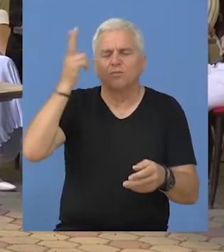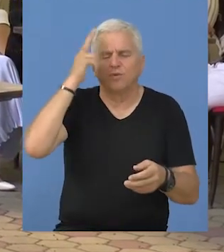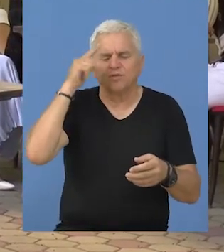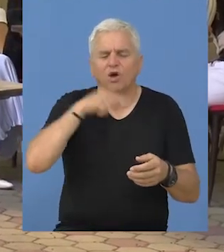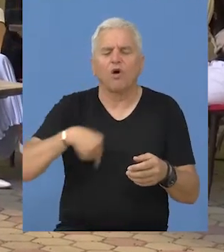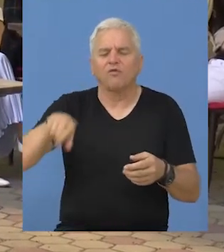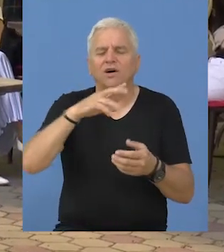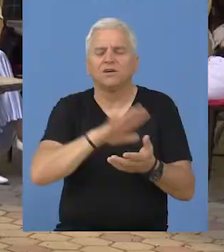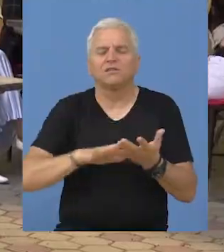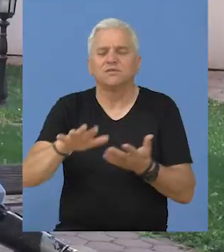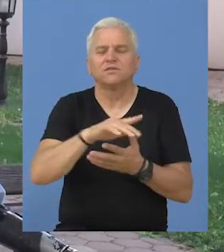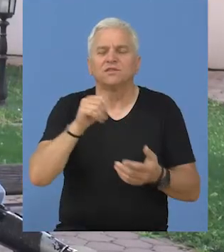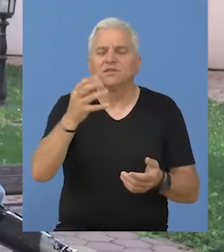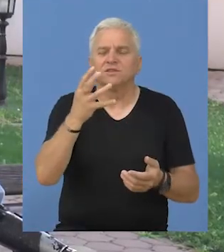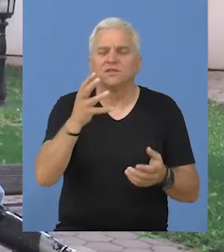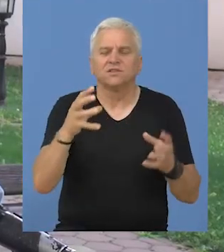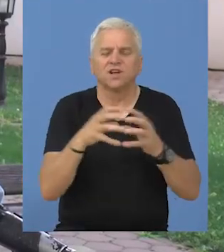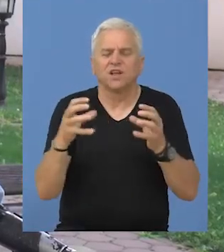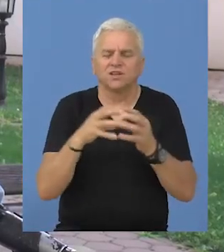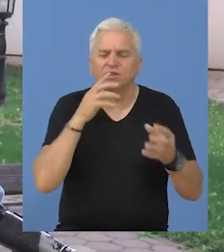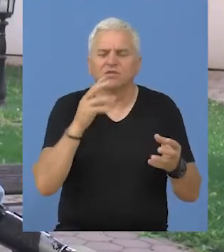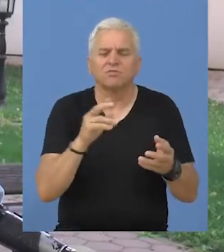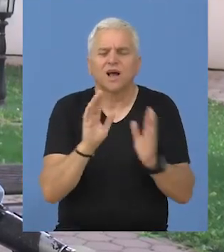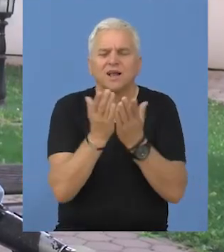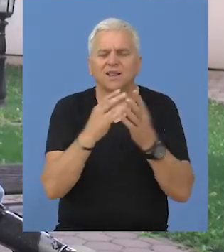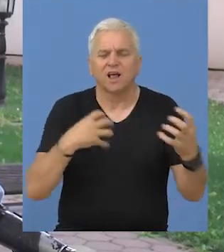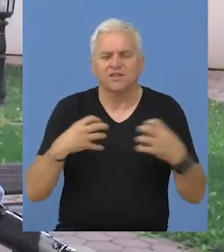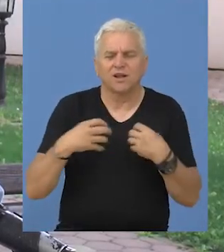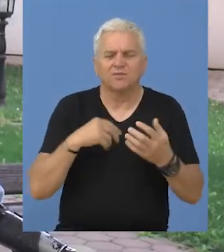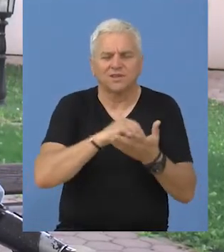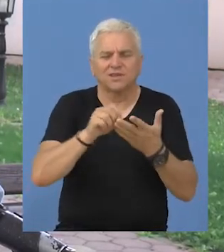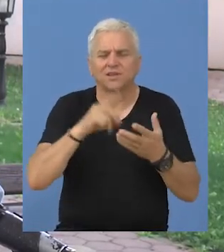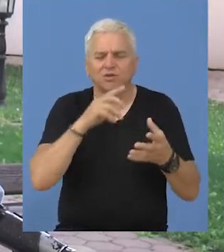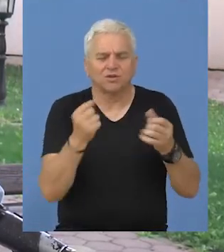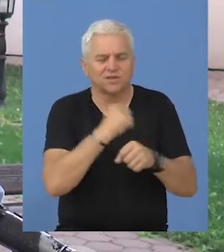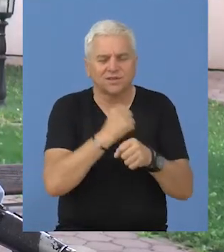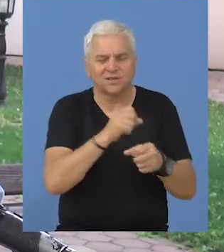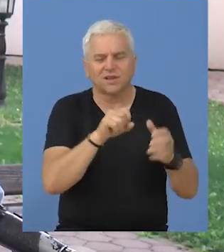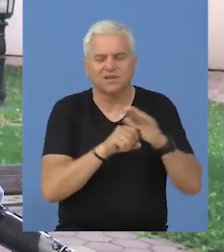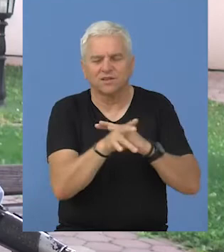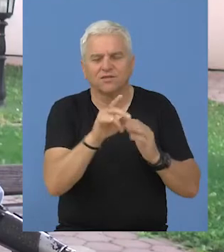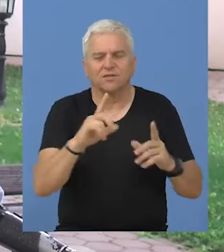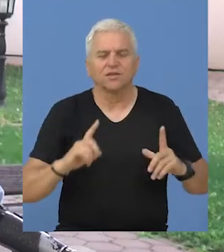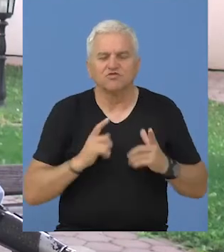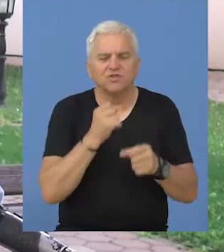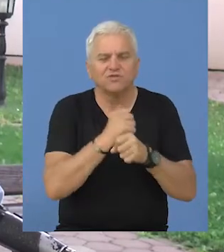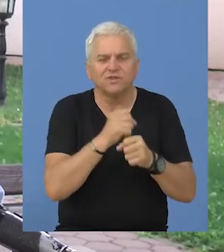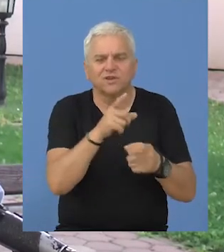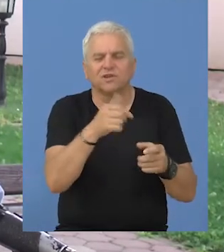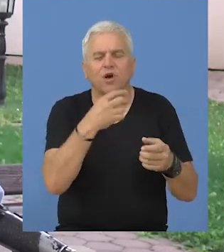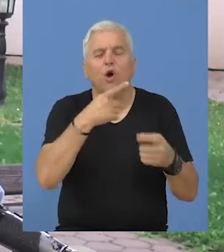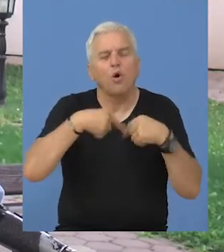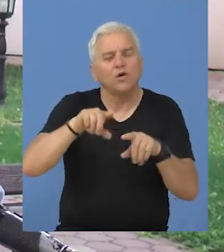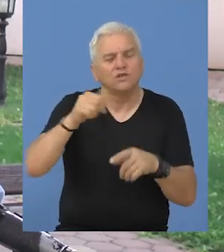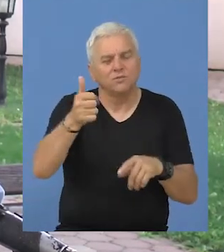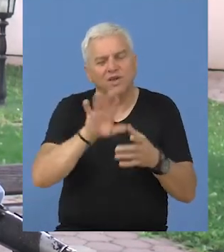zadužbinarima ovih krajeva. Knjige se sastoji o četiri dramska teksta koja se izvode, dakle to su živi dramski